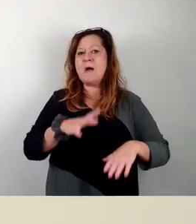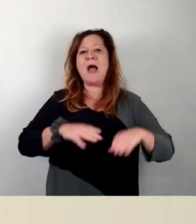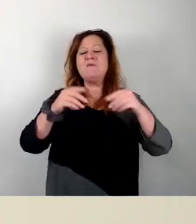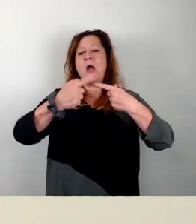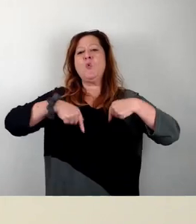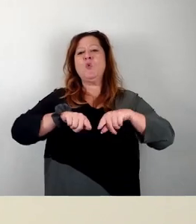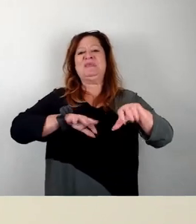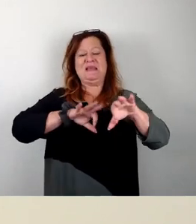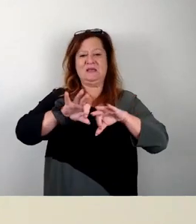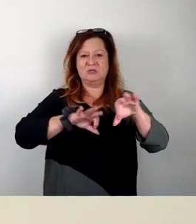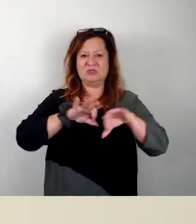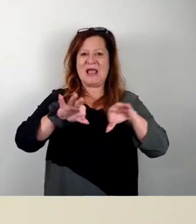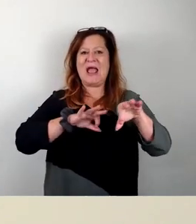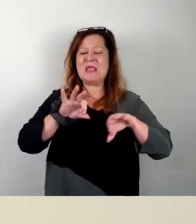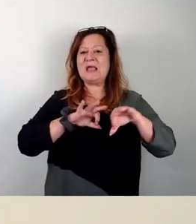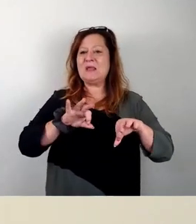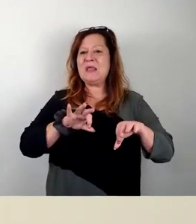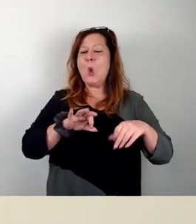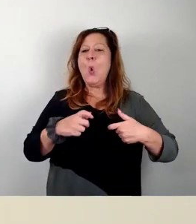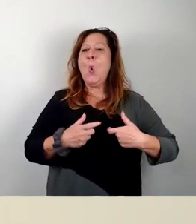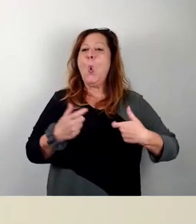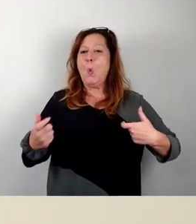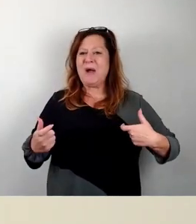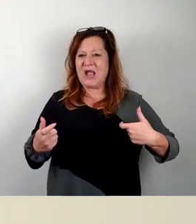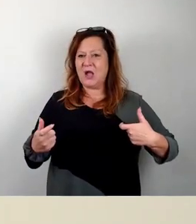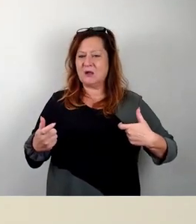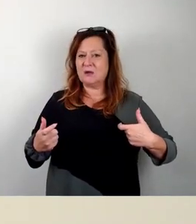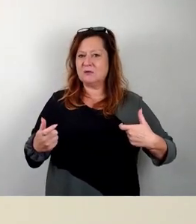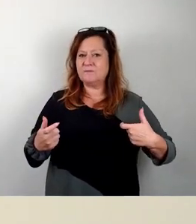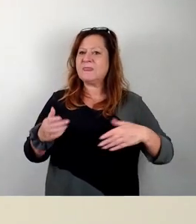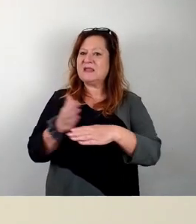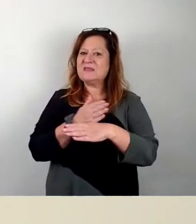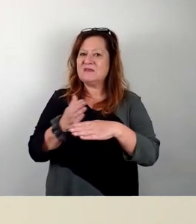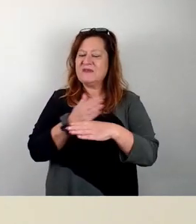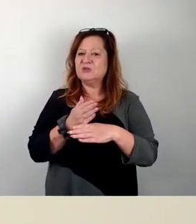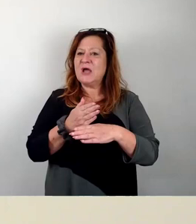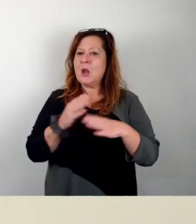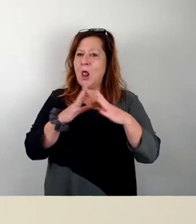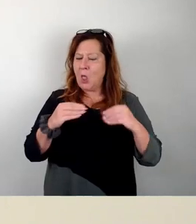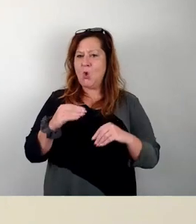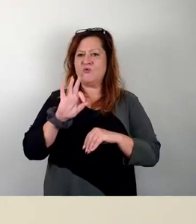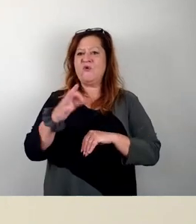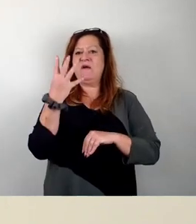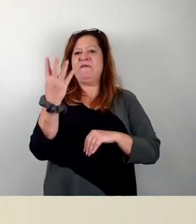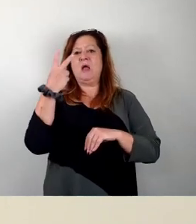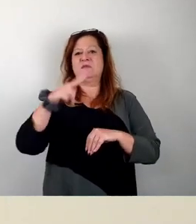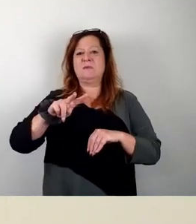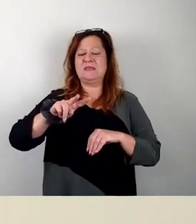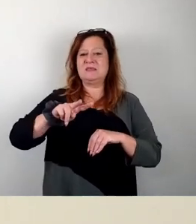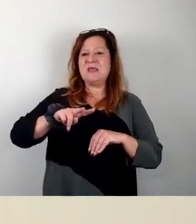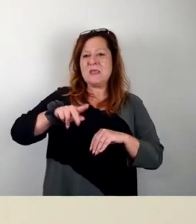übergangsweise, vorzugsweise eben 24 Monate die mobilen Raumeinheiten